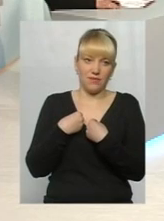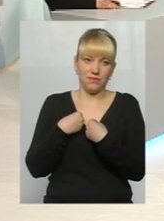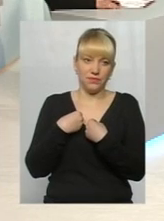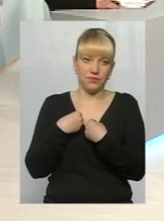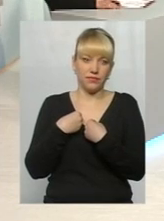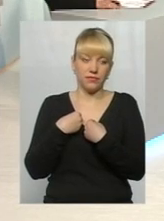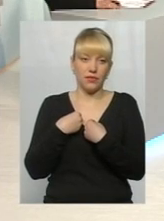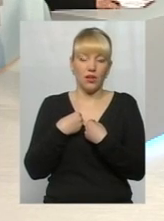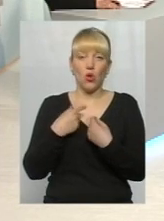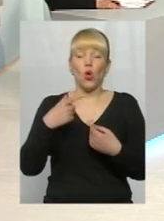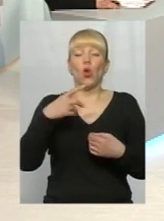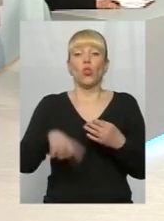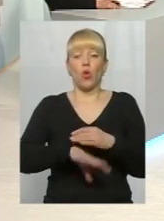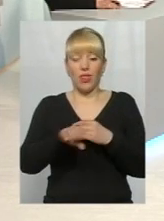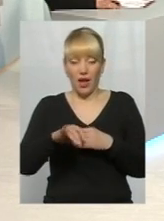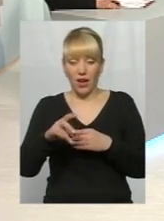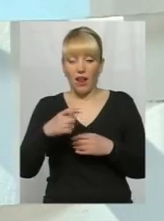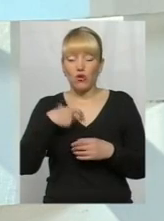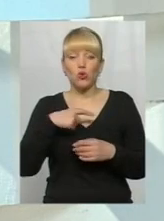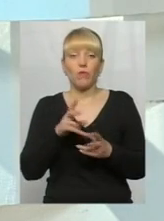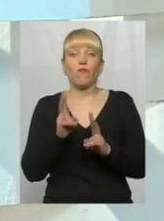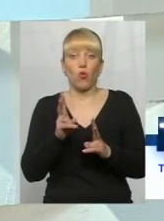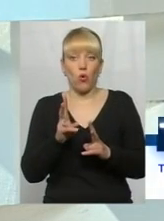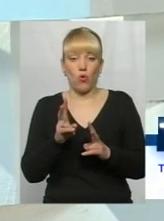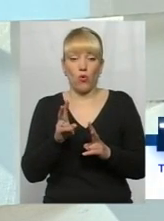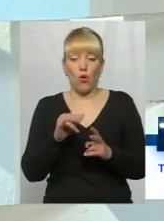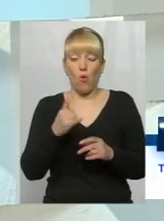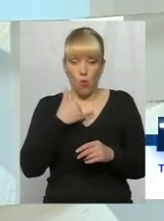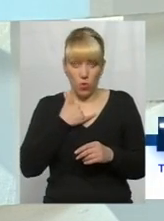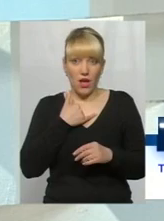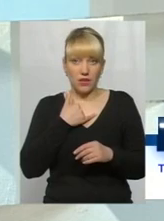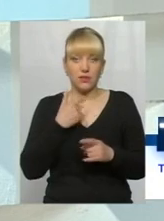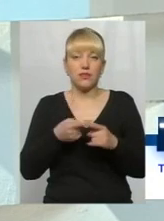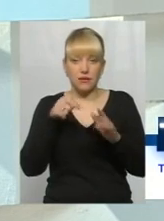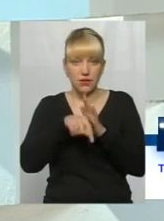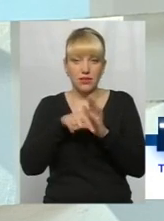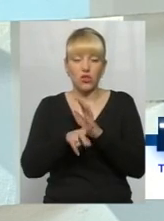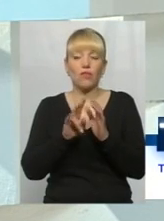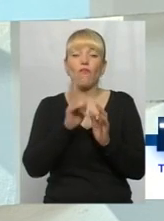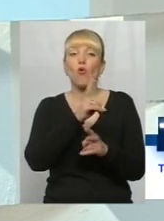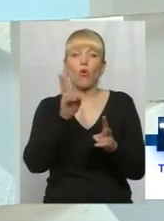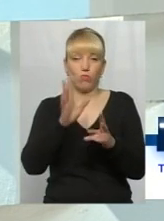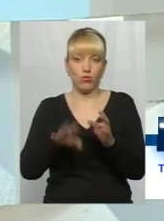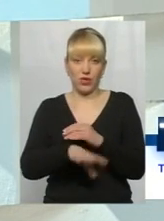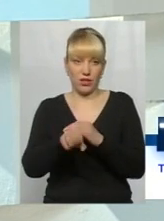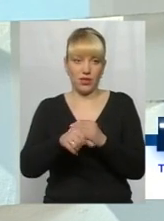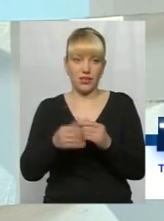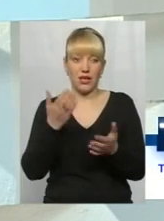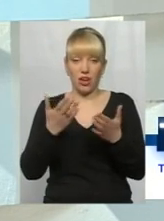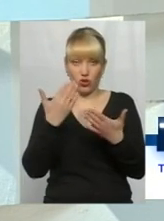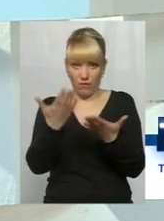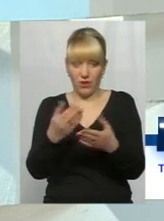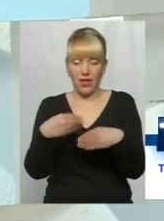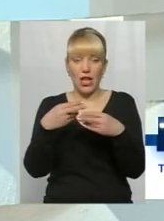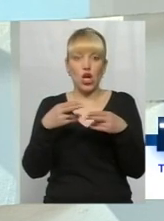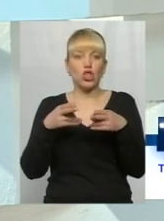вкраде. Ну, накрав собі у нас. В кого він ради нас буде красти? Це по-перше. А по-друге, якщо ви даєте злодіїві,